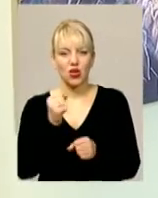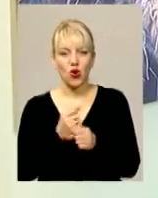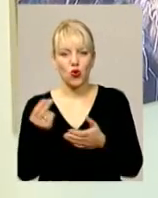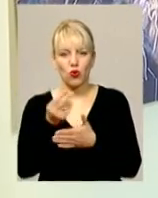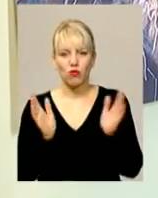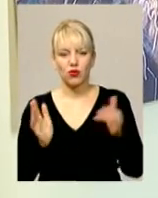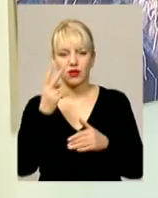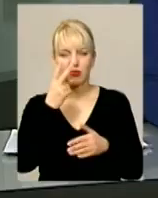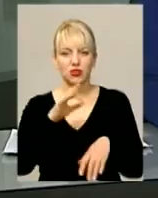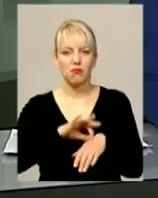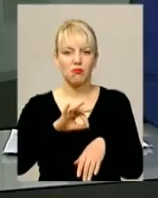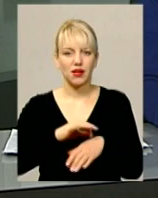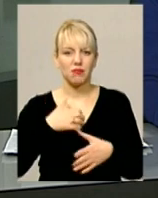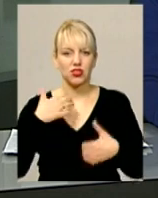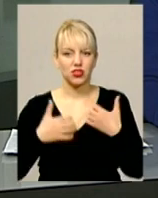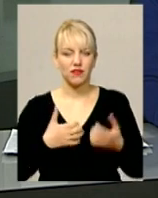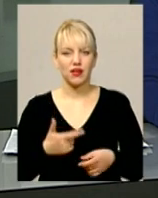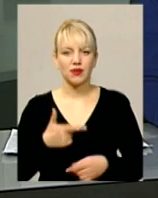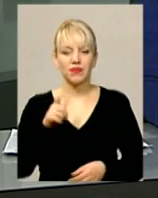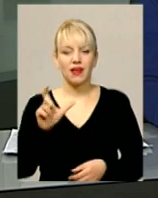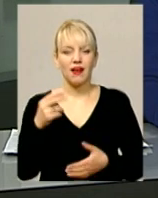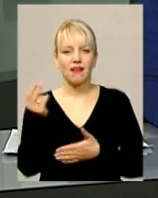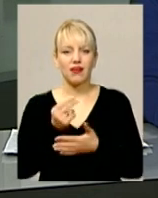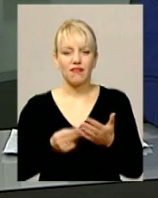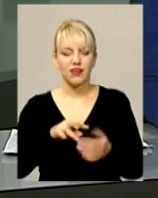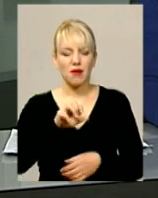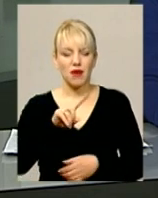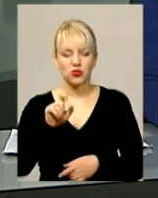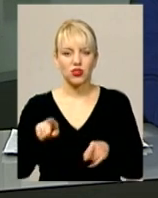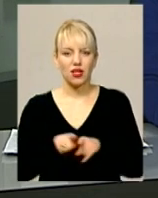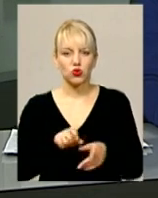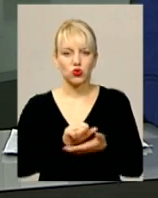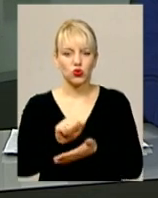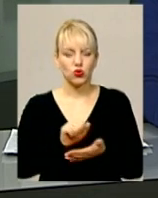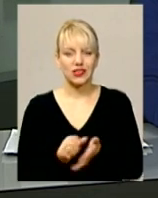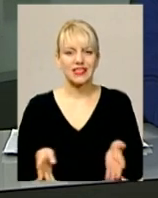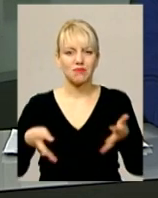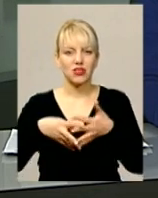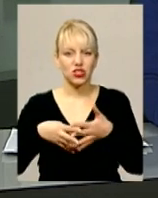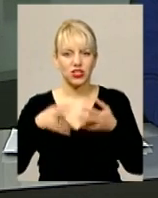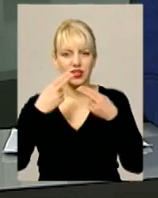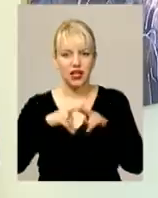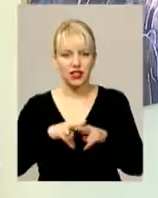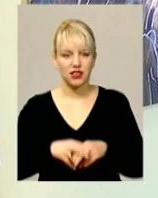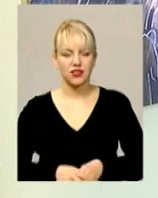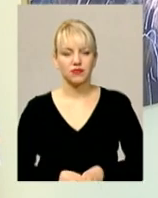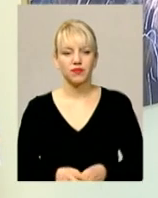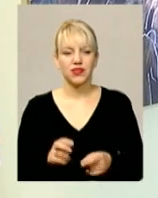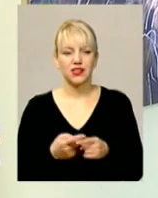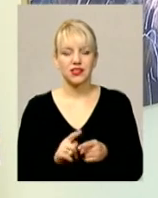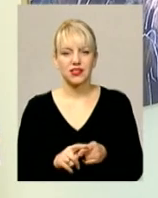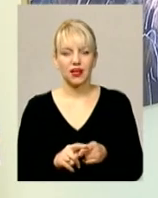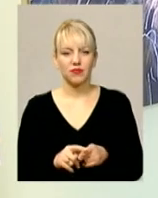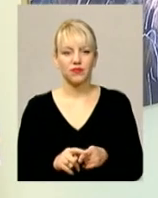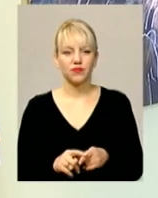бачимо переживання. Графіка Оксани Мазур – це теж друки, створені у мішаній техніці. Це